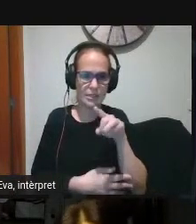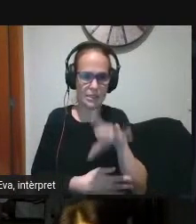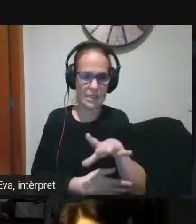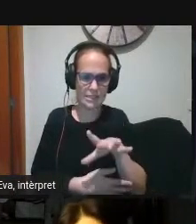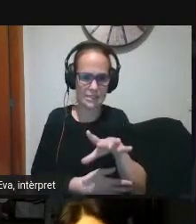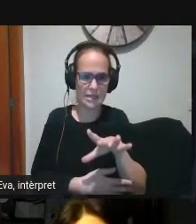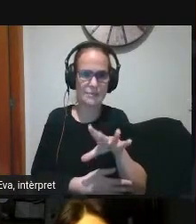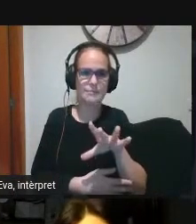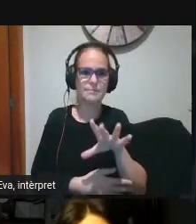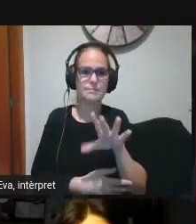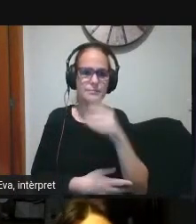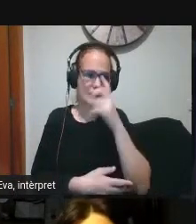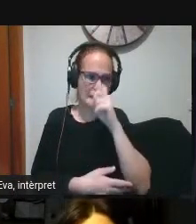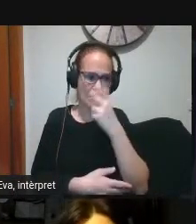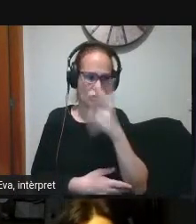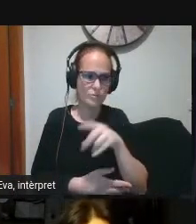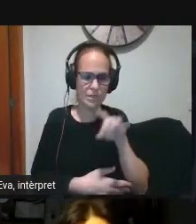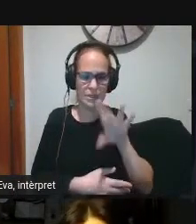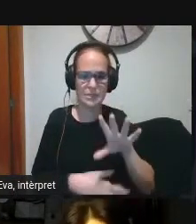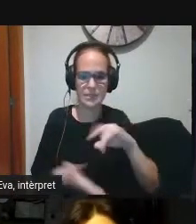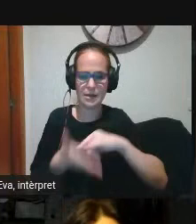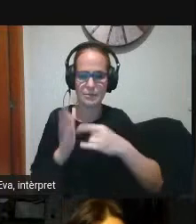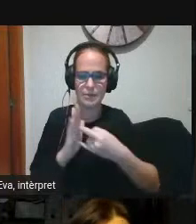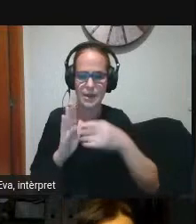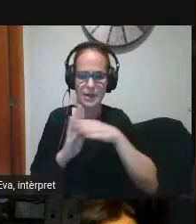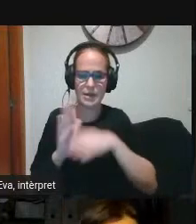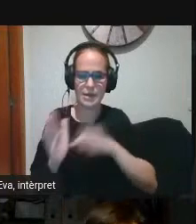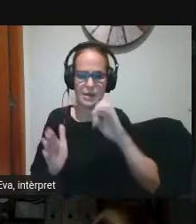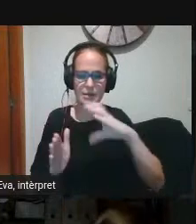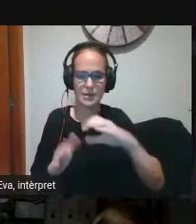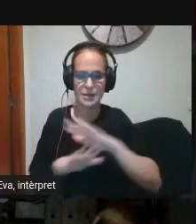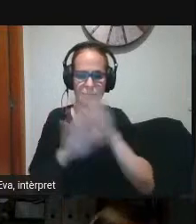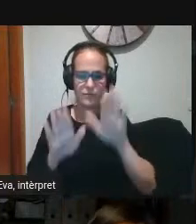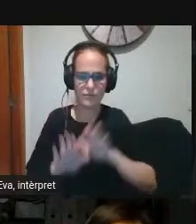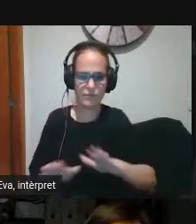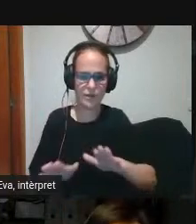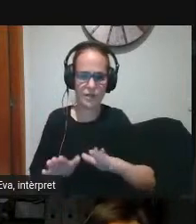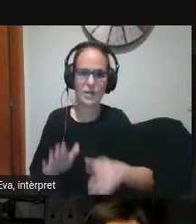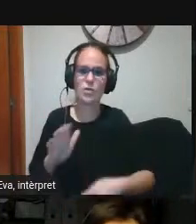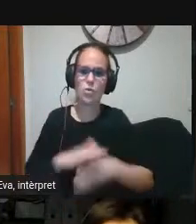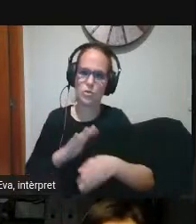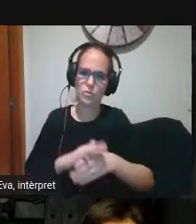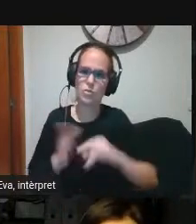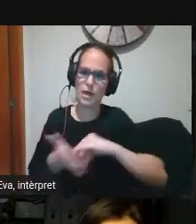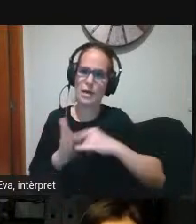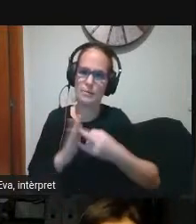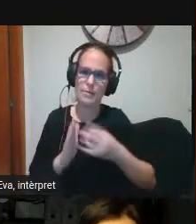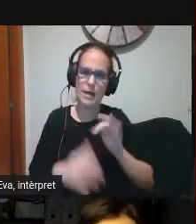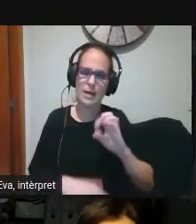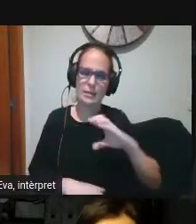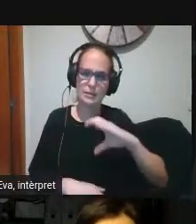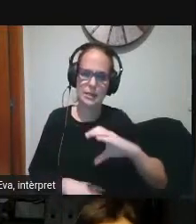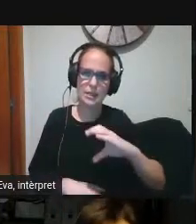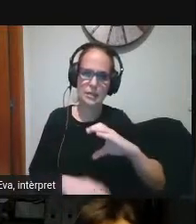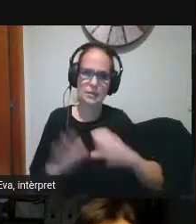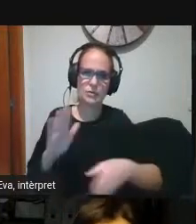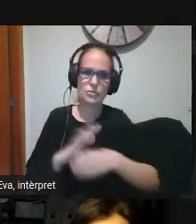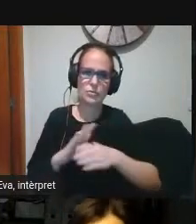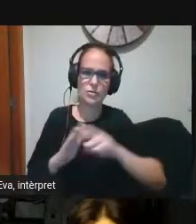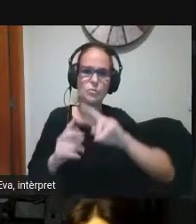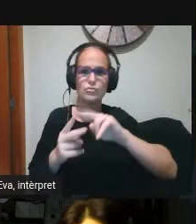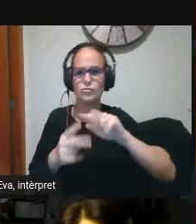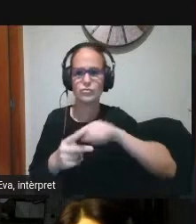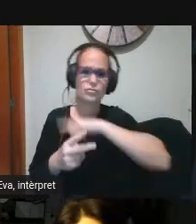finalitza el pla TAC i comença un bueno continua aquest pla TAC amb un segon pla